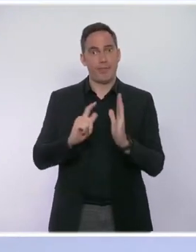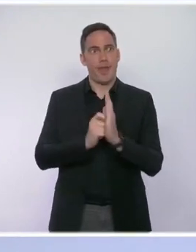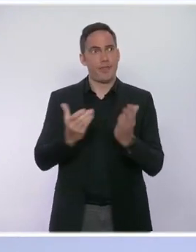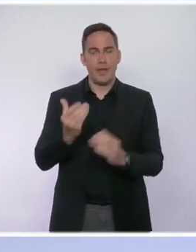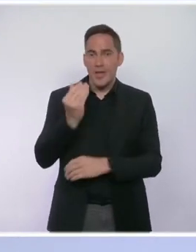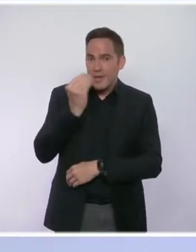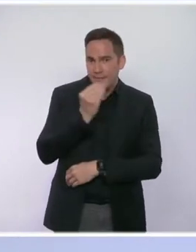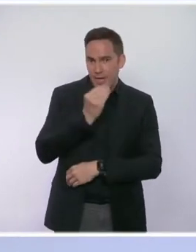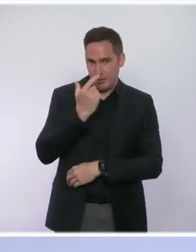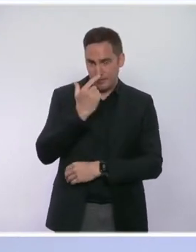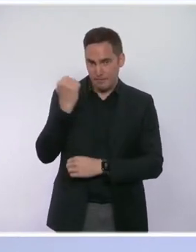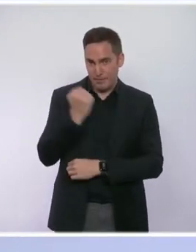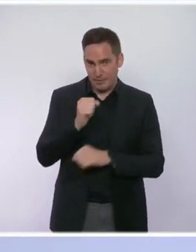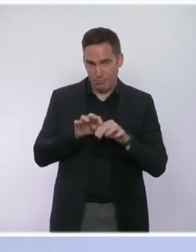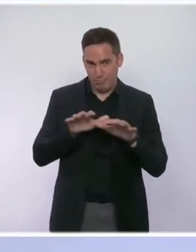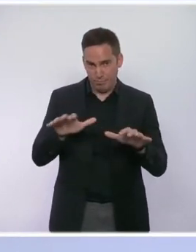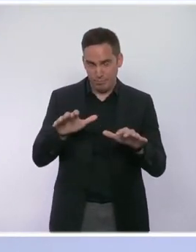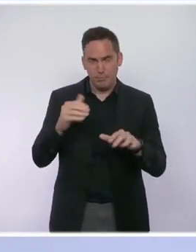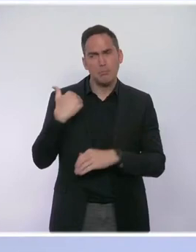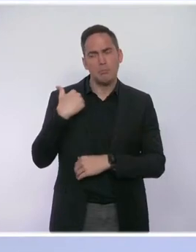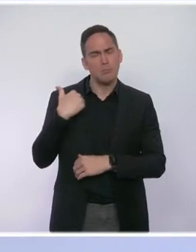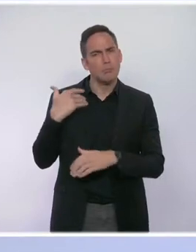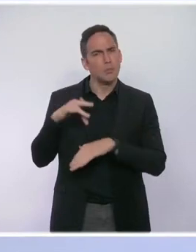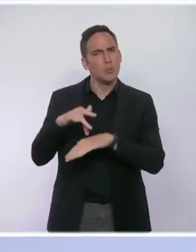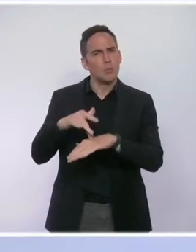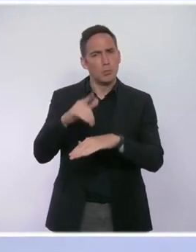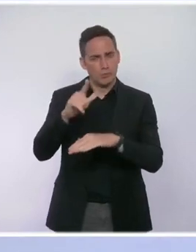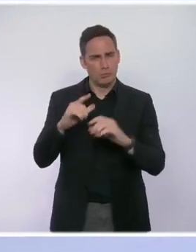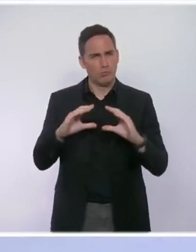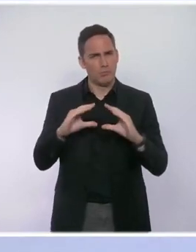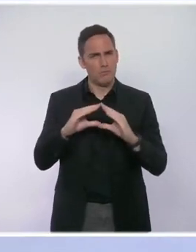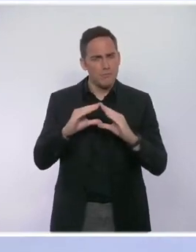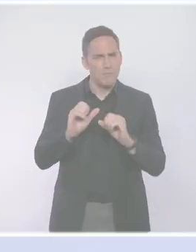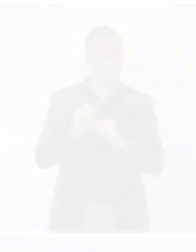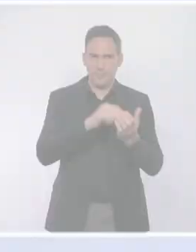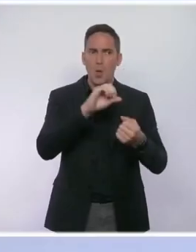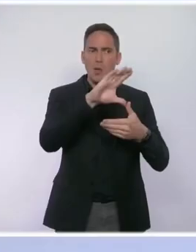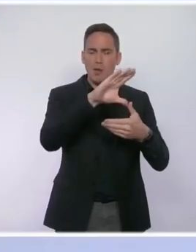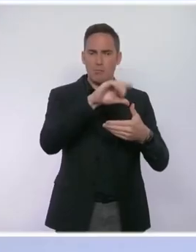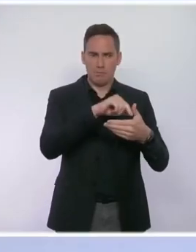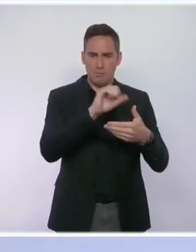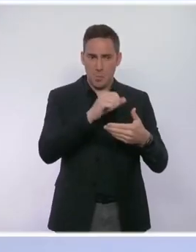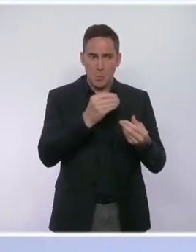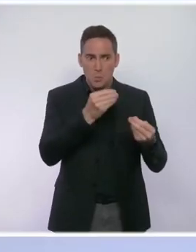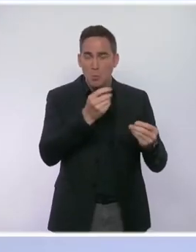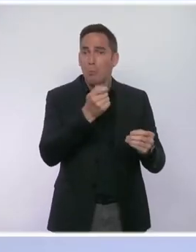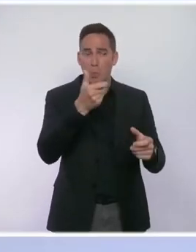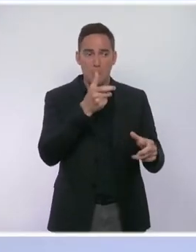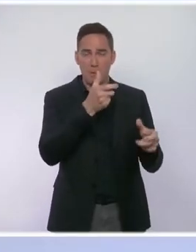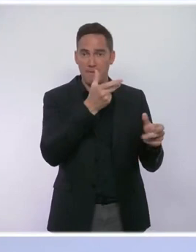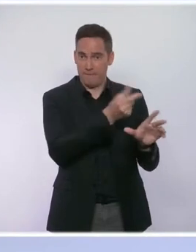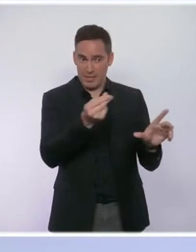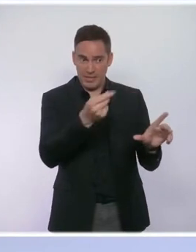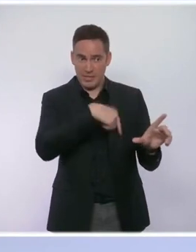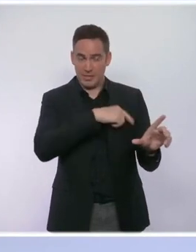De nouveaux variants, nous l'avons vécu, peuvent apparaître et un échappement immunitaire n pas à exclure. Alors oui, nous devons rester vigilants